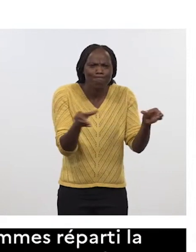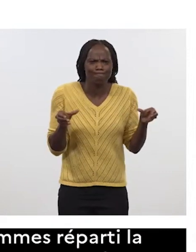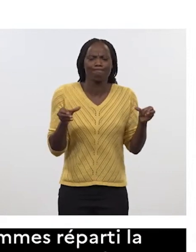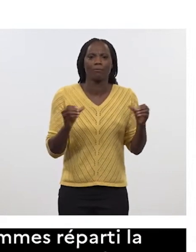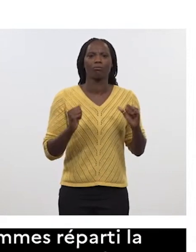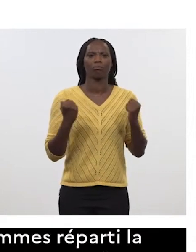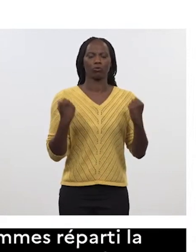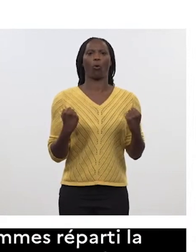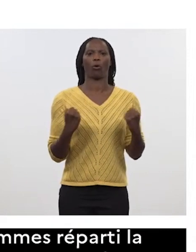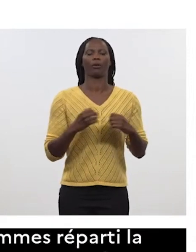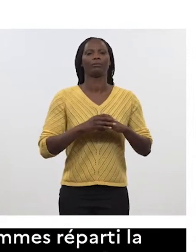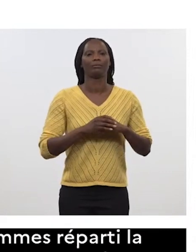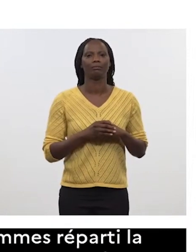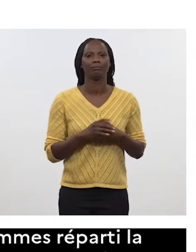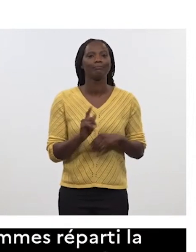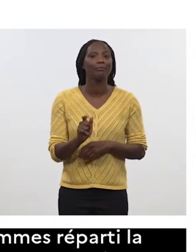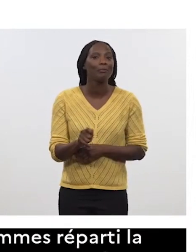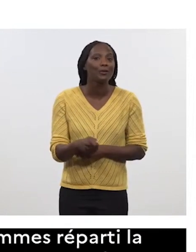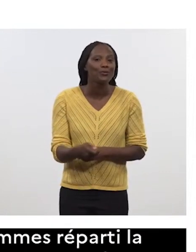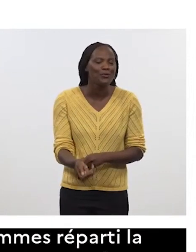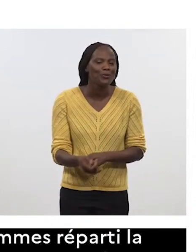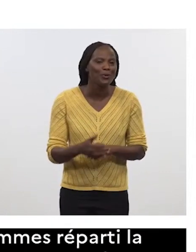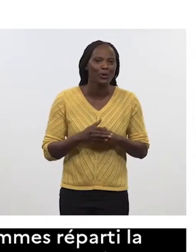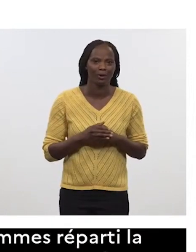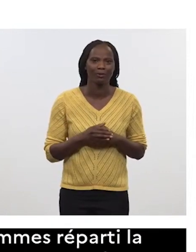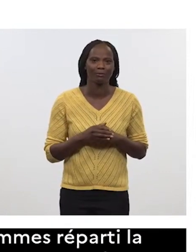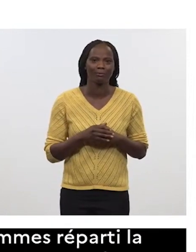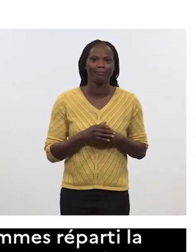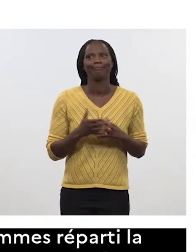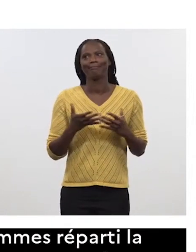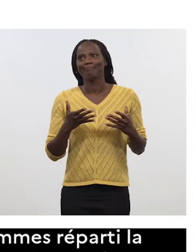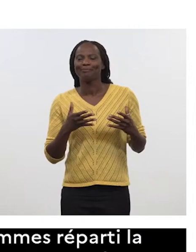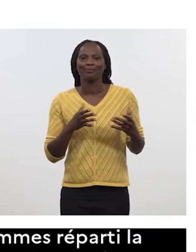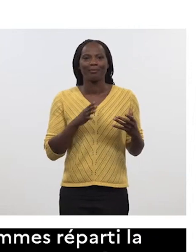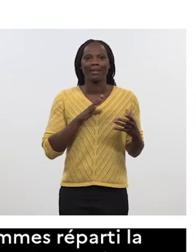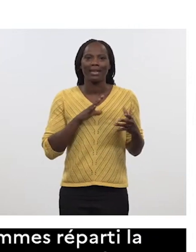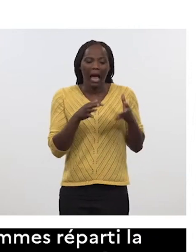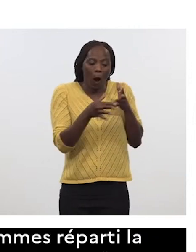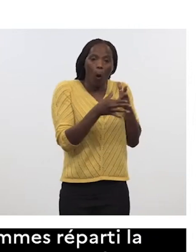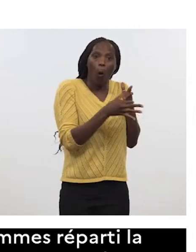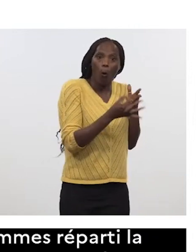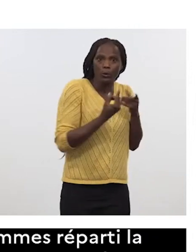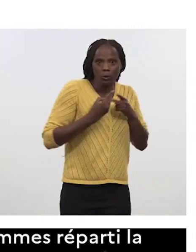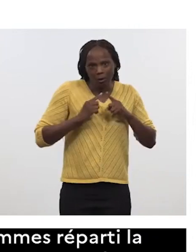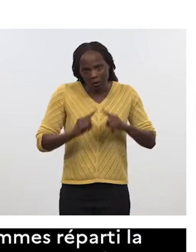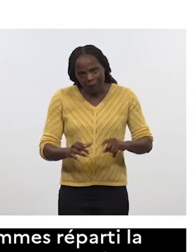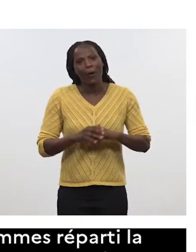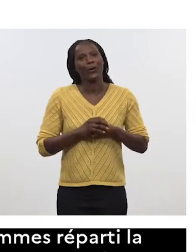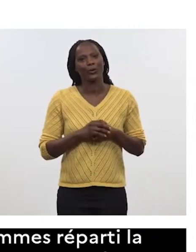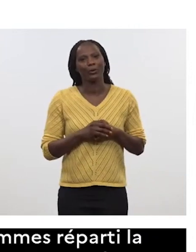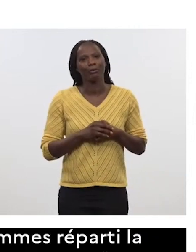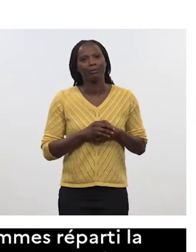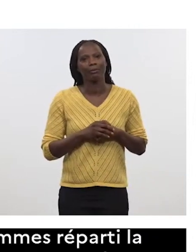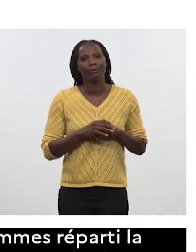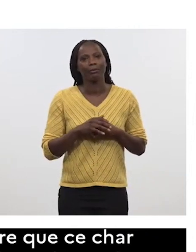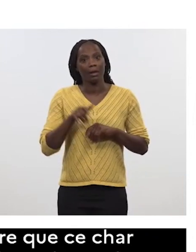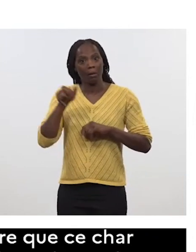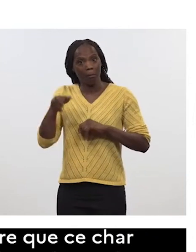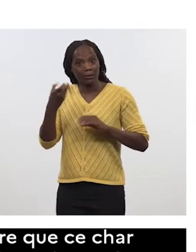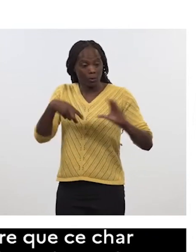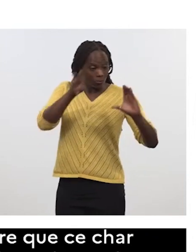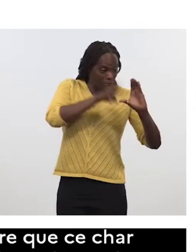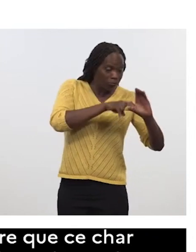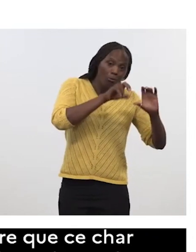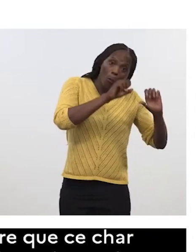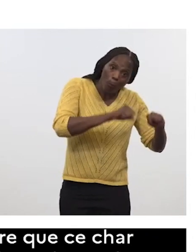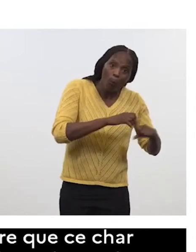avec, évidemment, des modules qui seront différents, puisque certains seront habités, d'autres ne